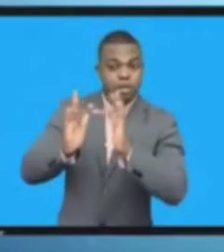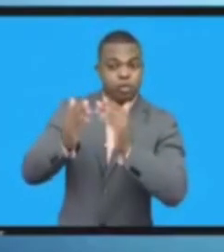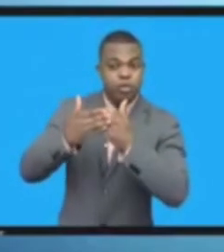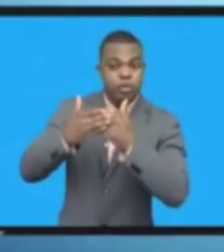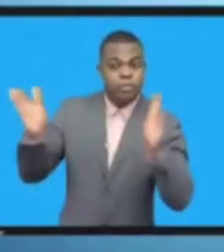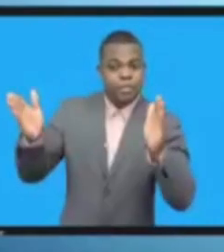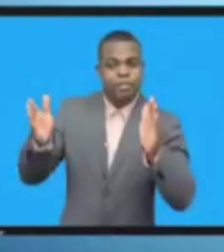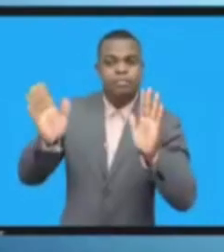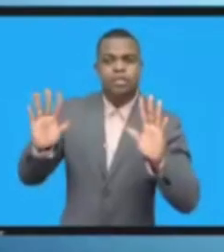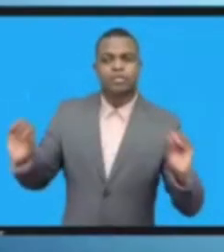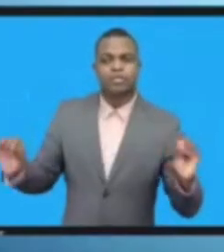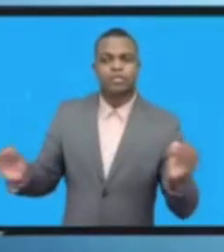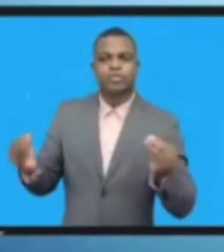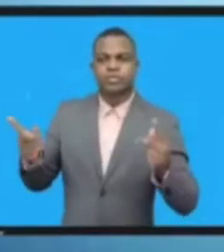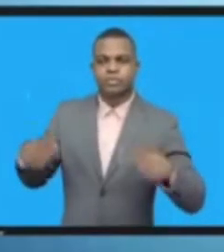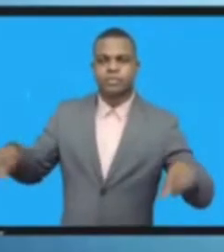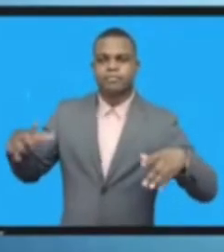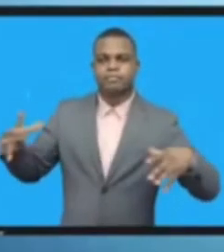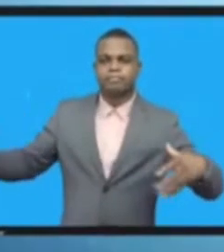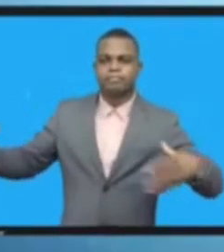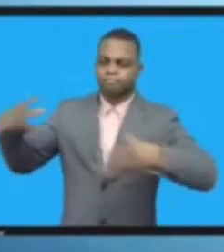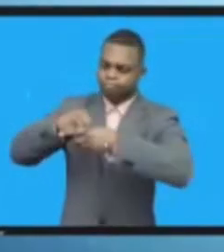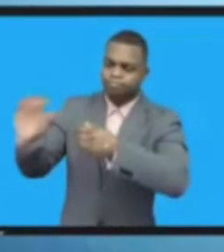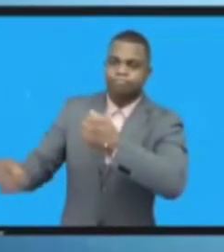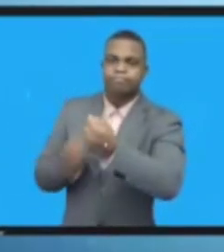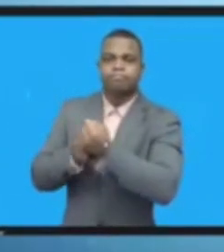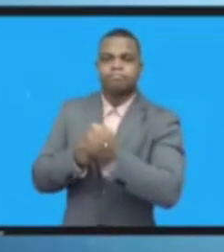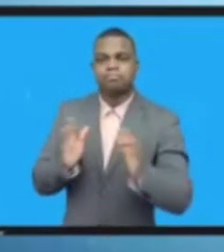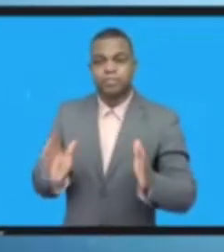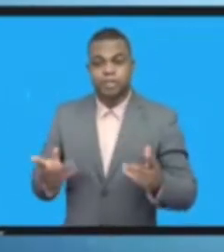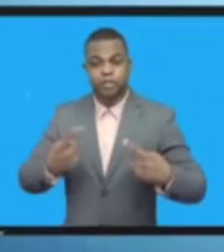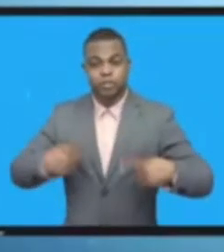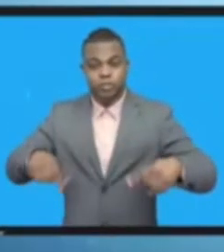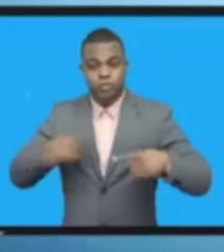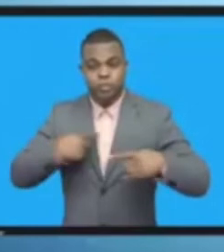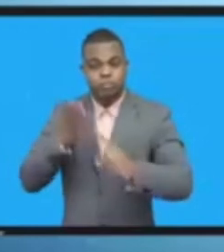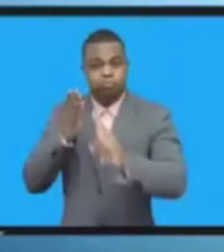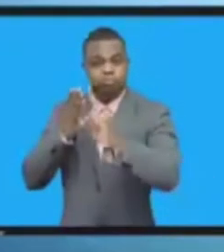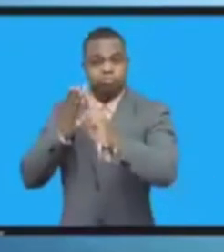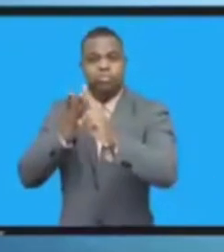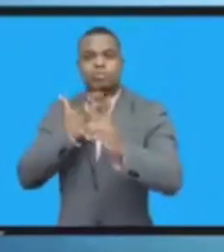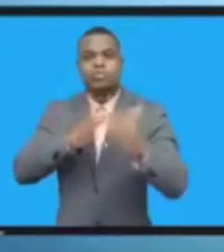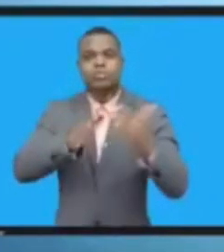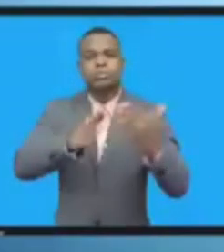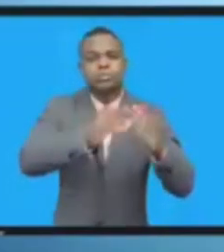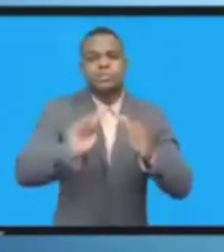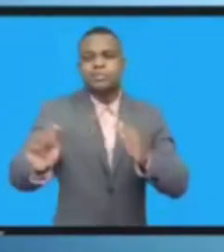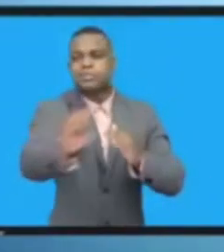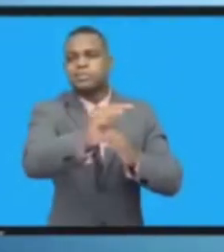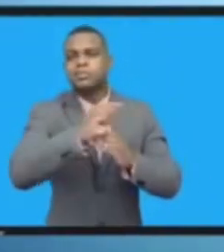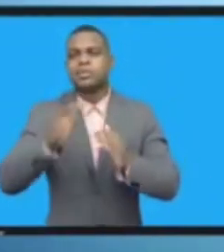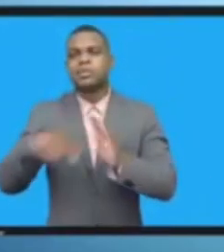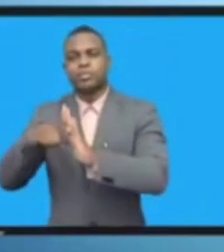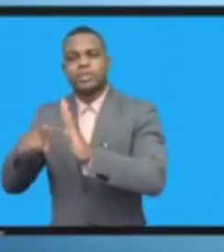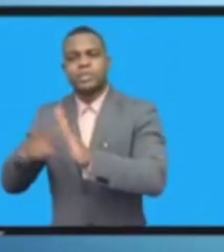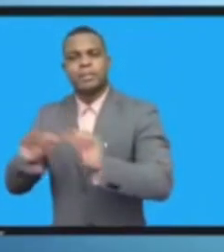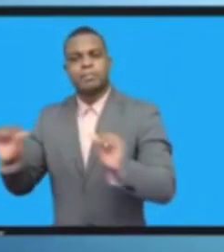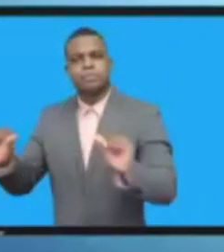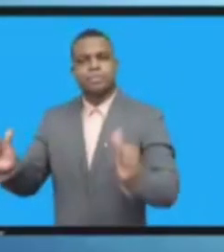علينا أن ننهض بالتفاهم المشاركة بين كل أطراف الشأن لإحياء